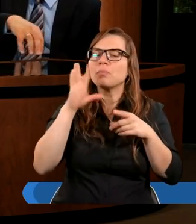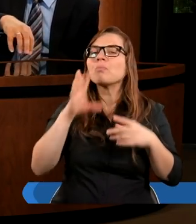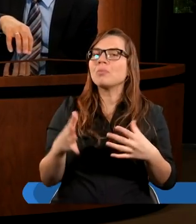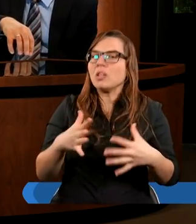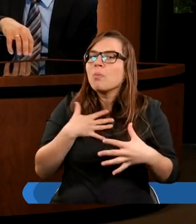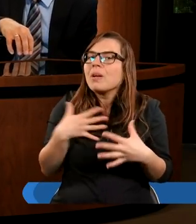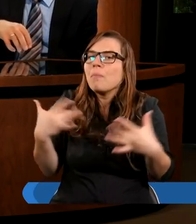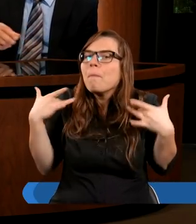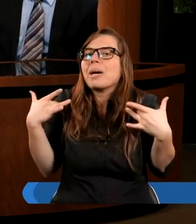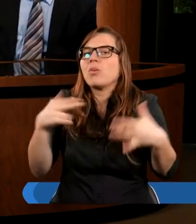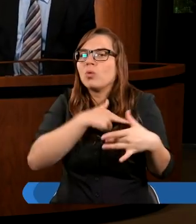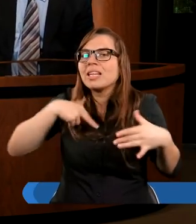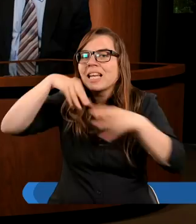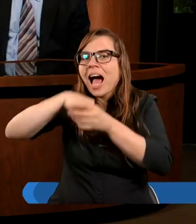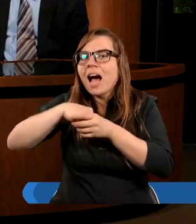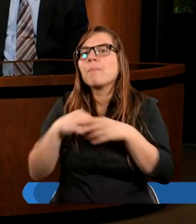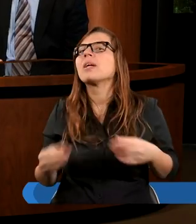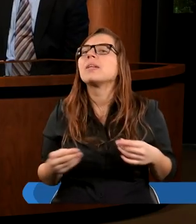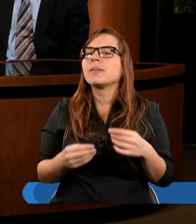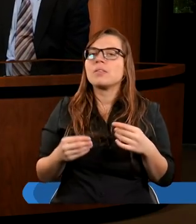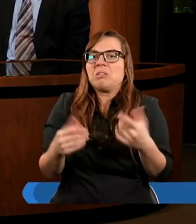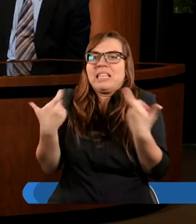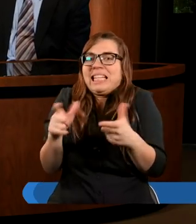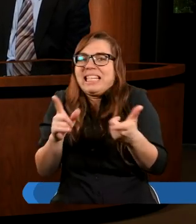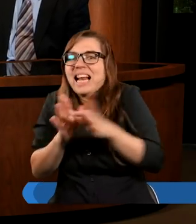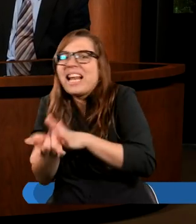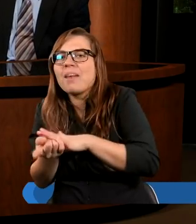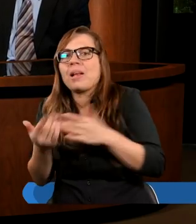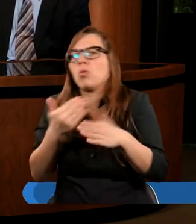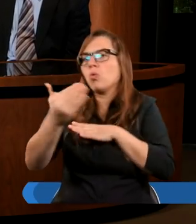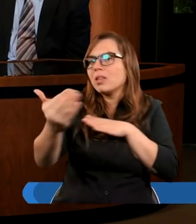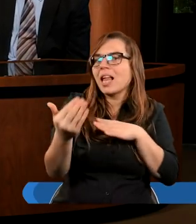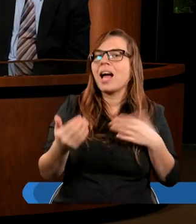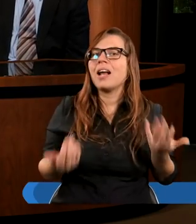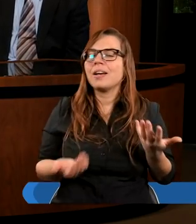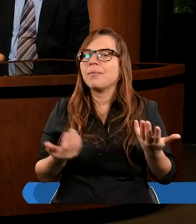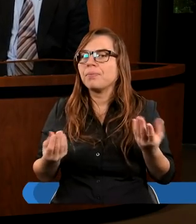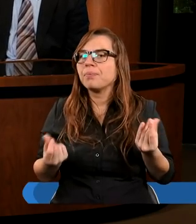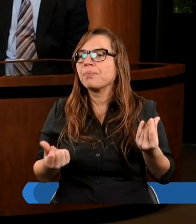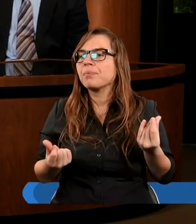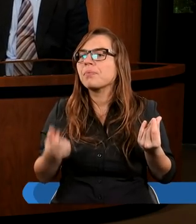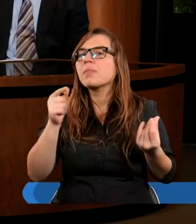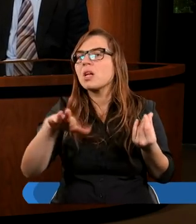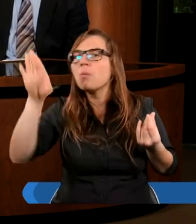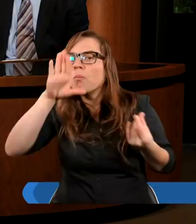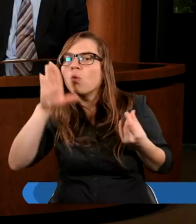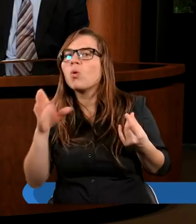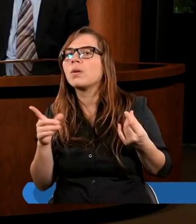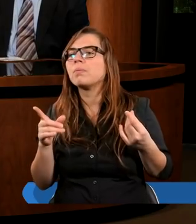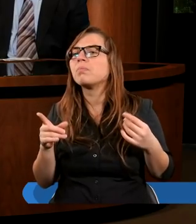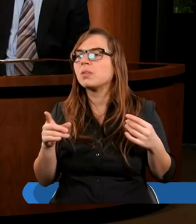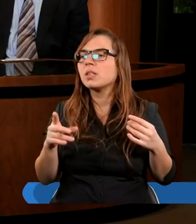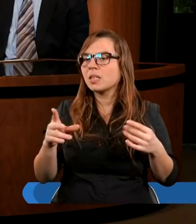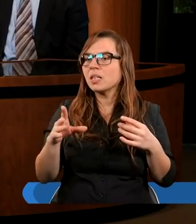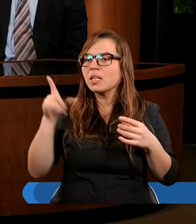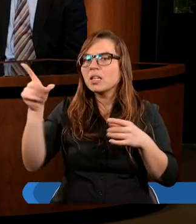zgromadzony. I dokładnie tak samo dzisiaj. się nie zmieniło w zasadzie, jeżeli chodzi właśnie o te rzeczy, prawda. Tam, gdzie jest Pan Bóg, tam, jest obecność Pana